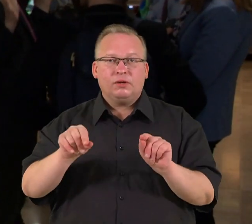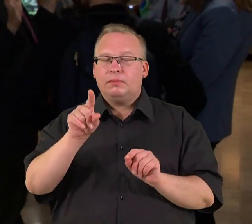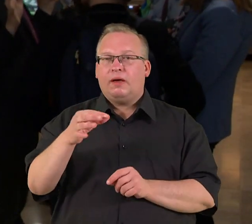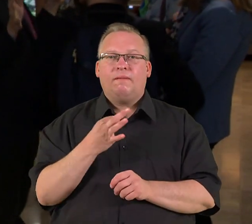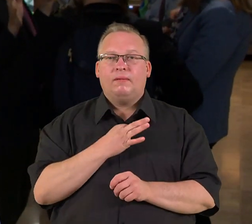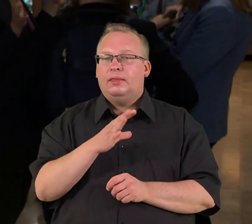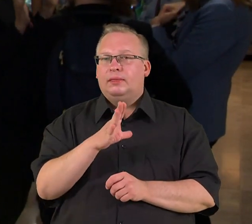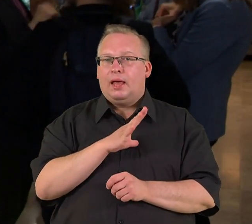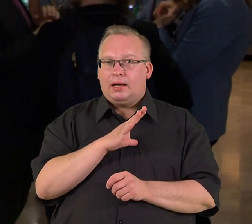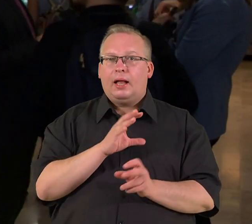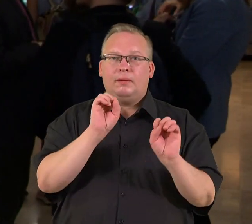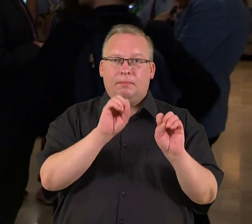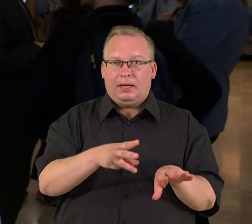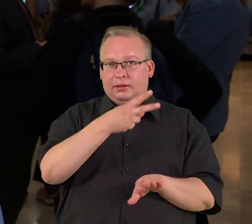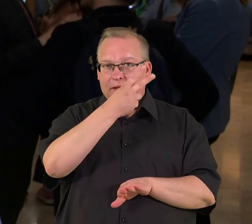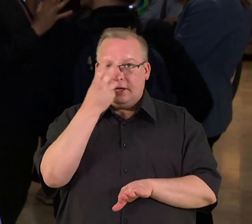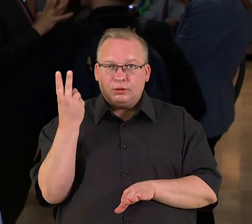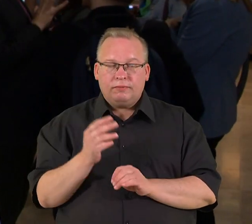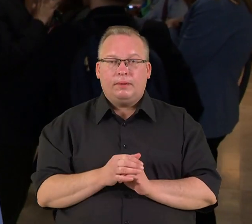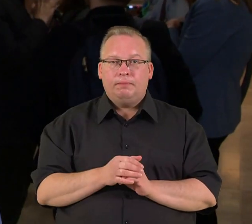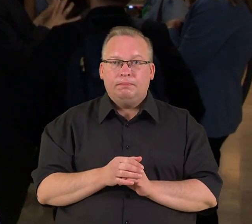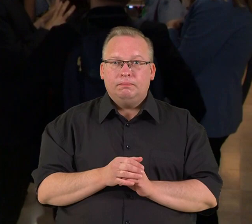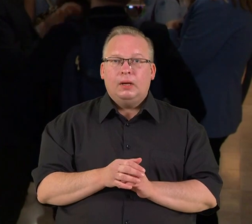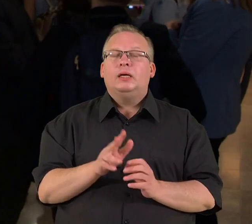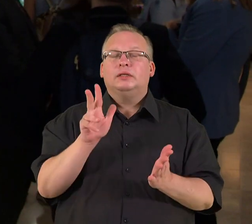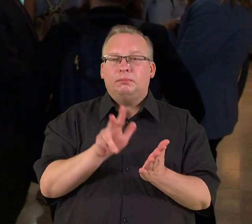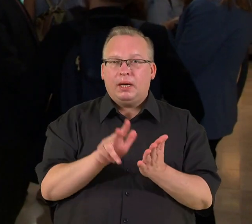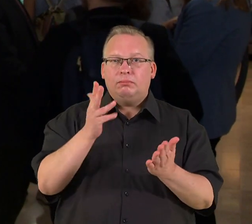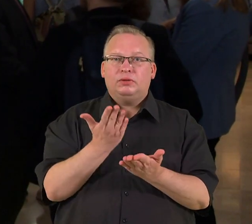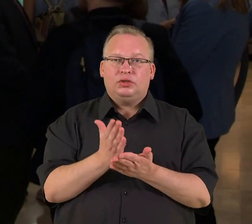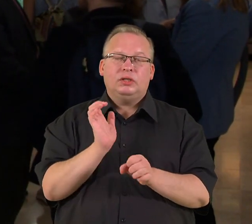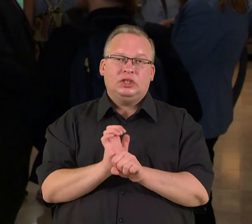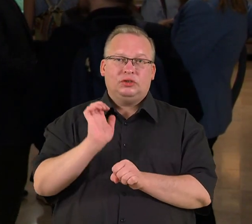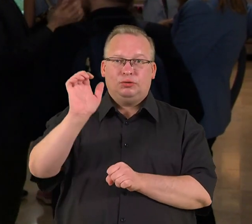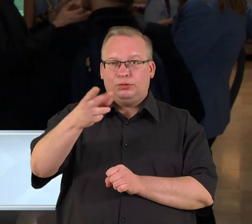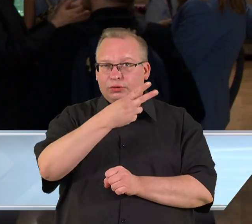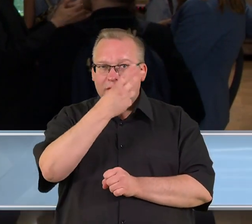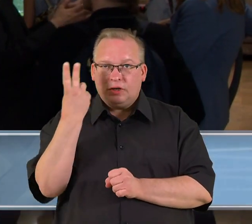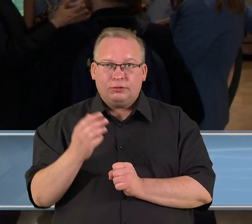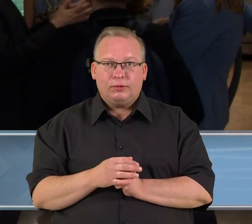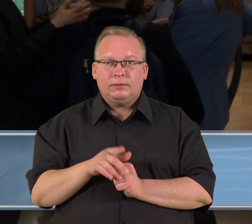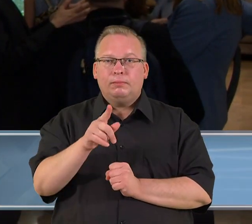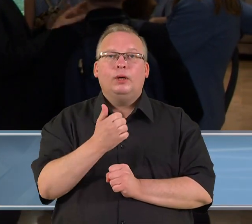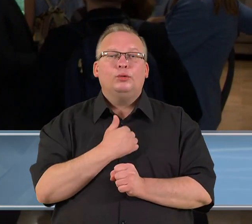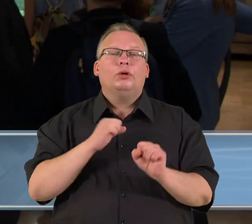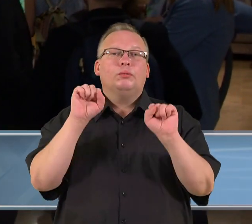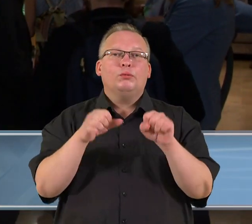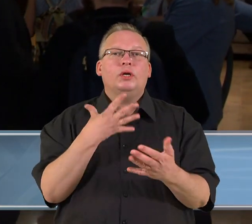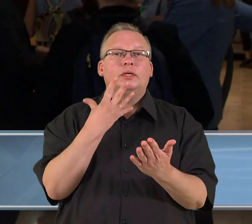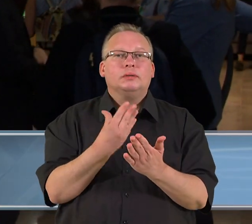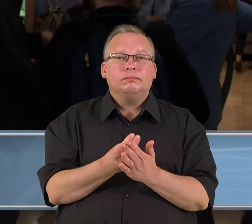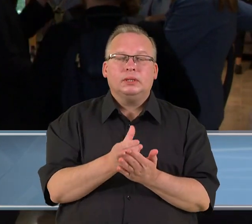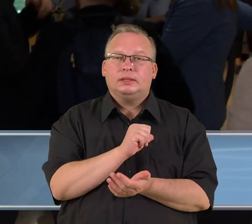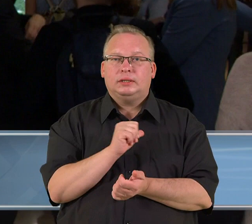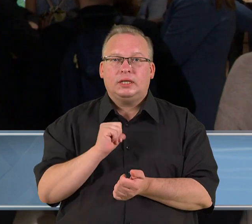tiek negali išvykti iš Lietuvos, nes sprendimas yra tas pats išsiųsti jos iš Lietuvos. Jie turi galimybę savo norų